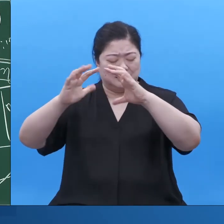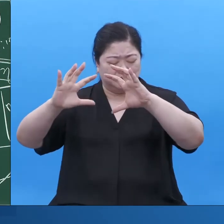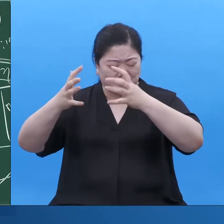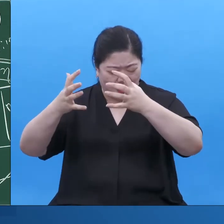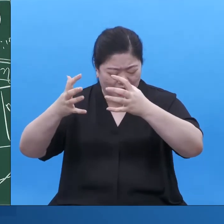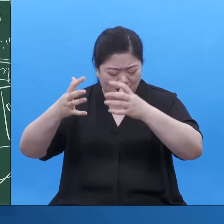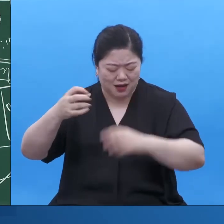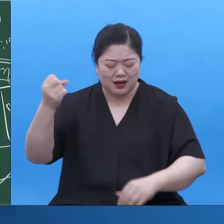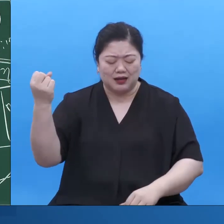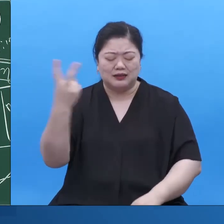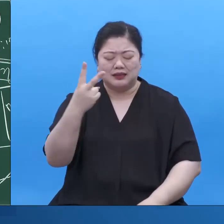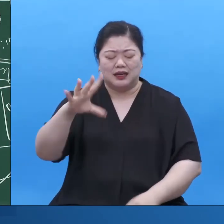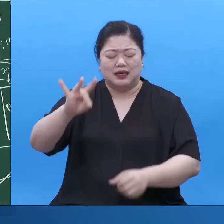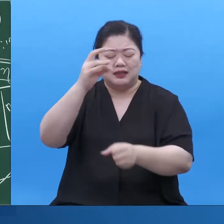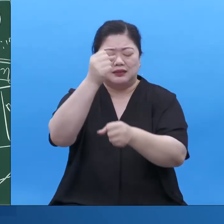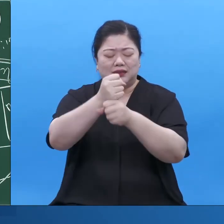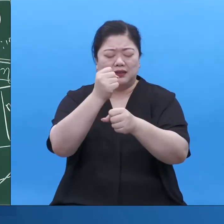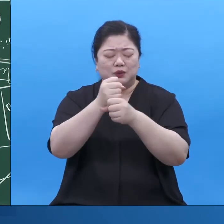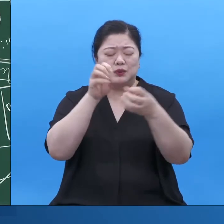찾아내게 하옵소서